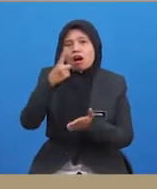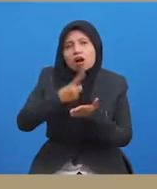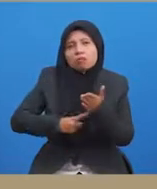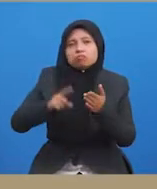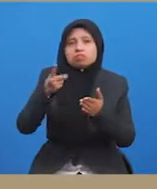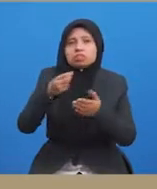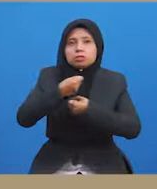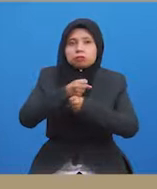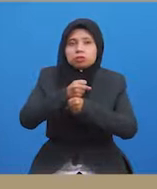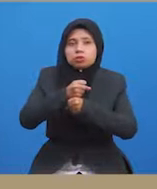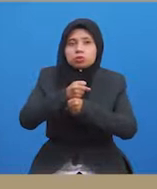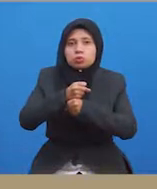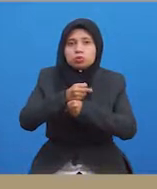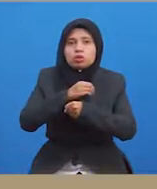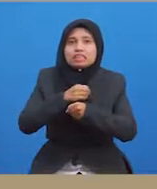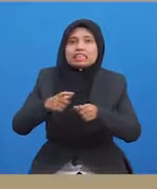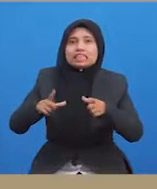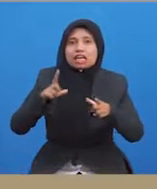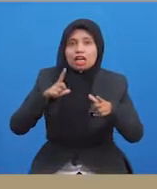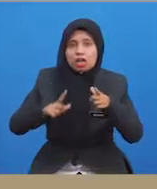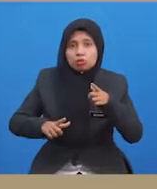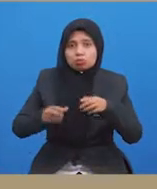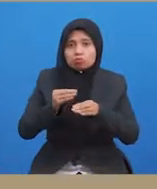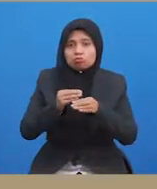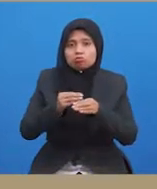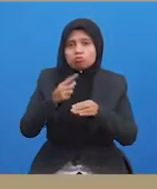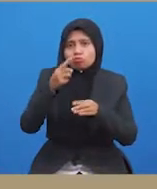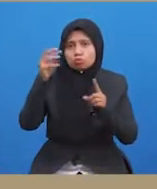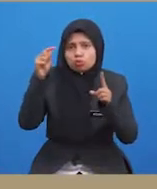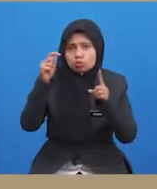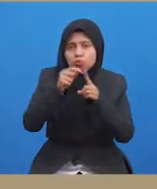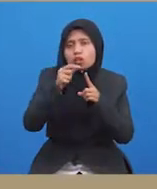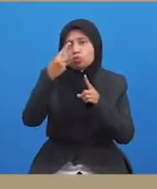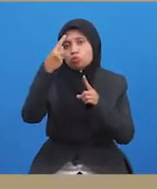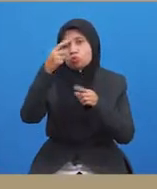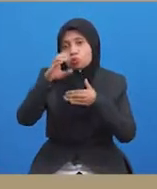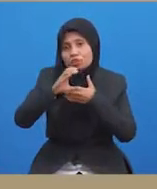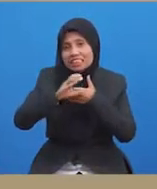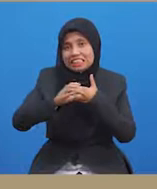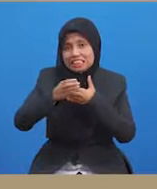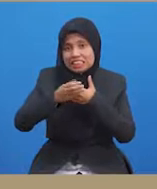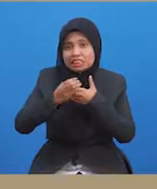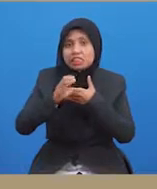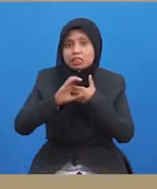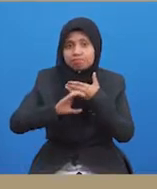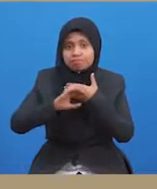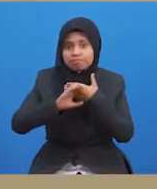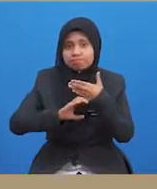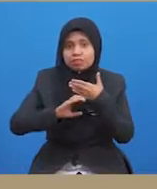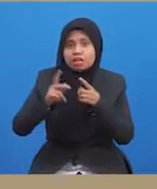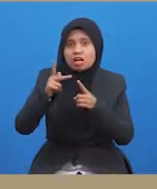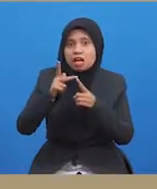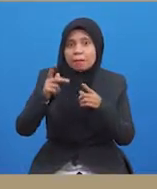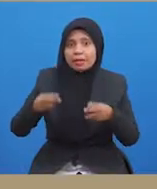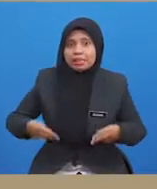bentuk tindakan dan pelakuan yang bermatlamat untuk menyebabkan kecederaan ke atas benda